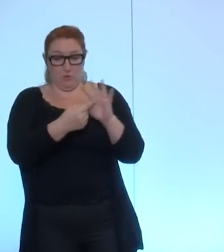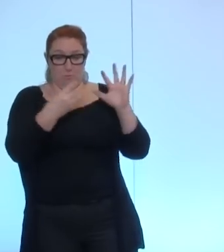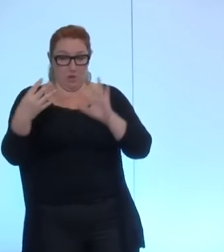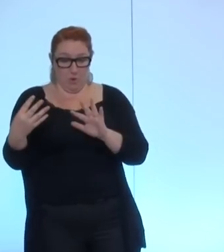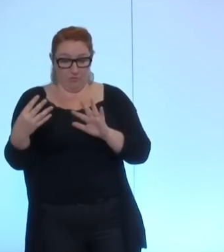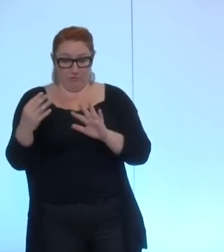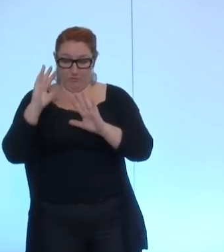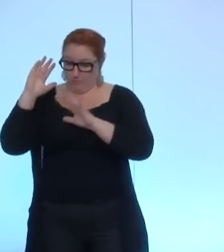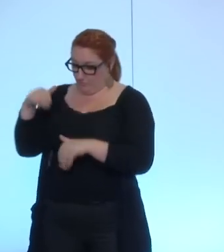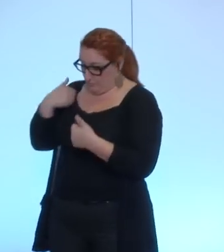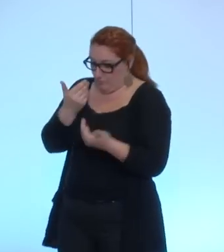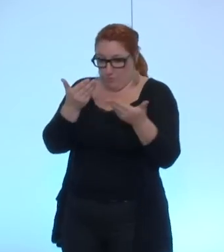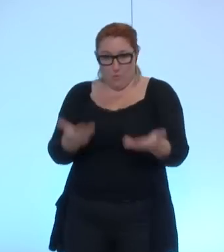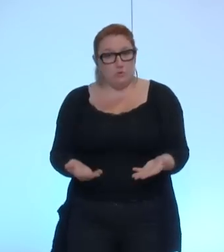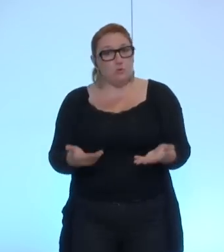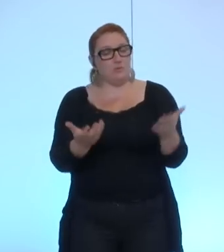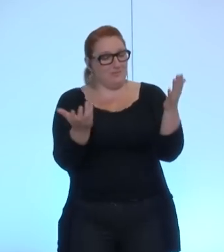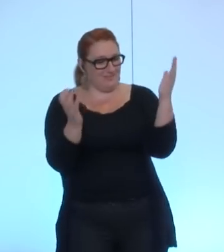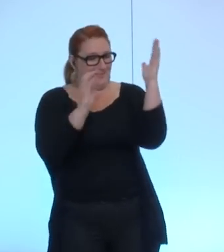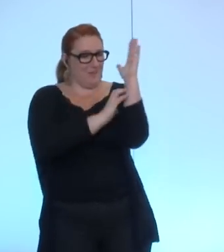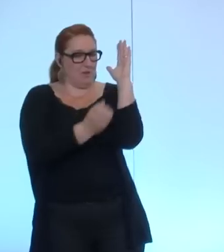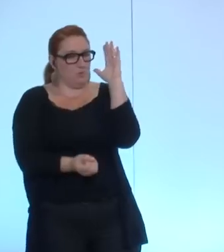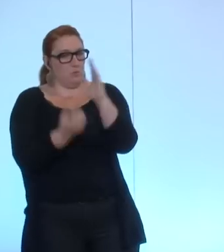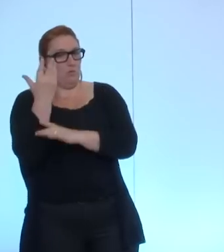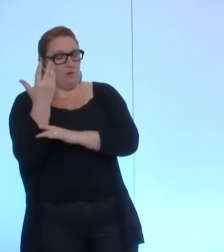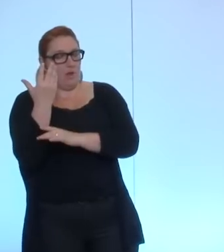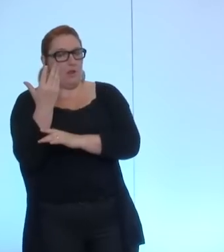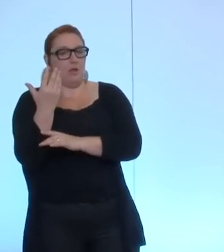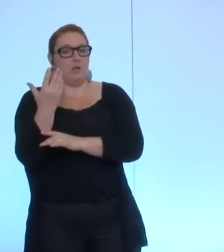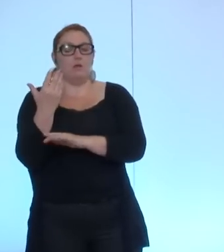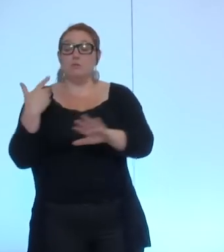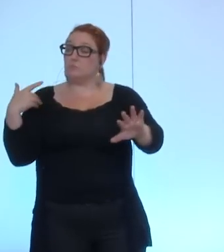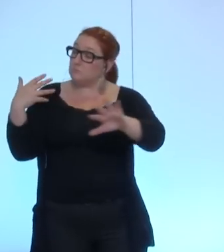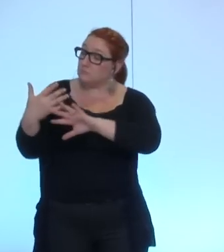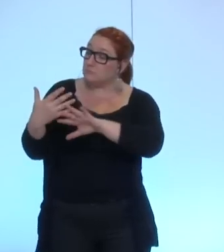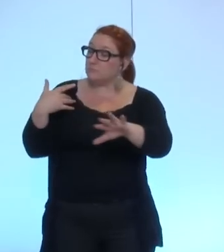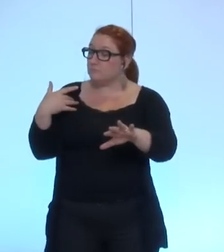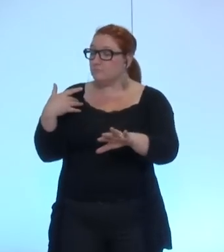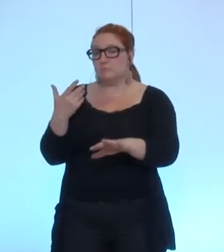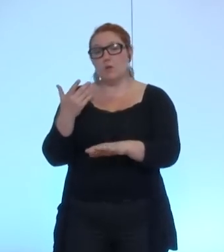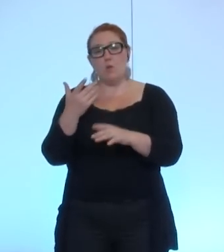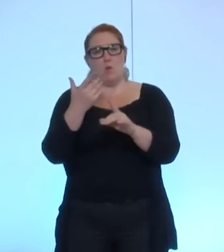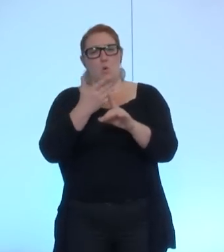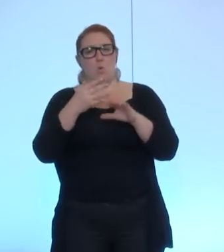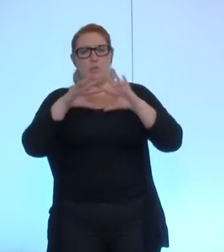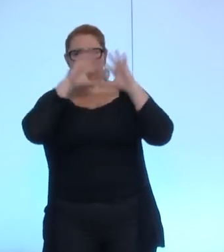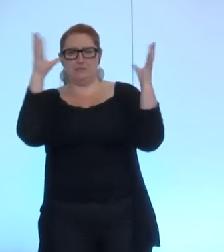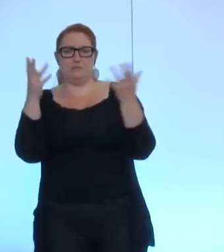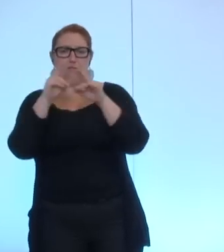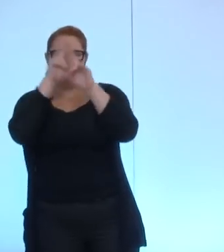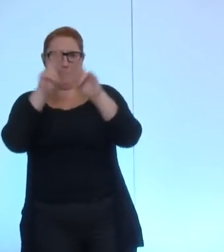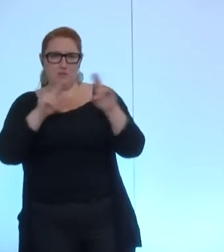'hui le contexte est international mais surtout national a fortement évolué et pas forcément en bien